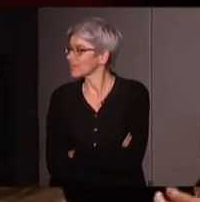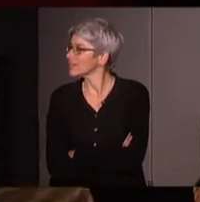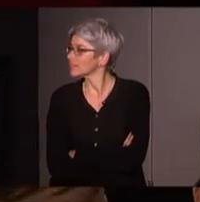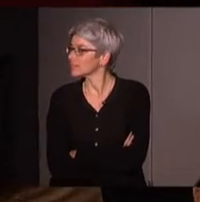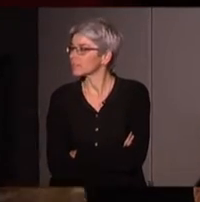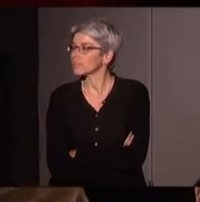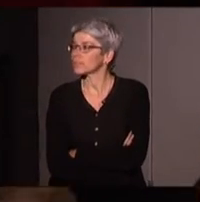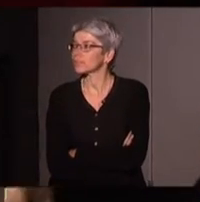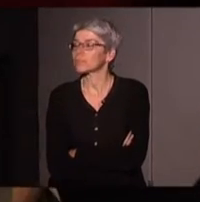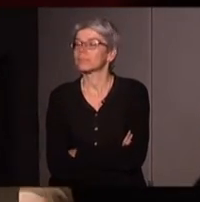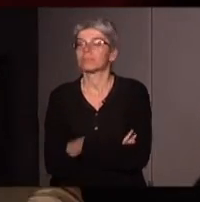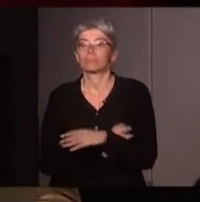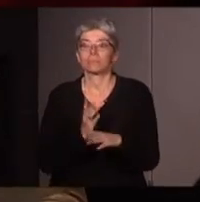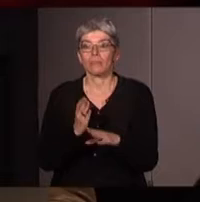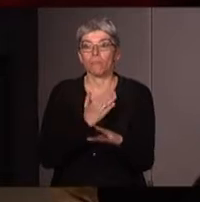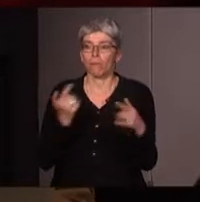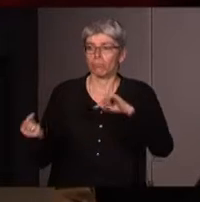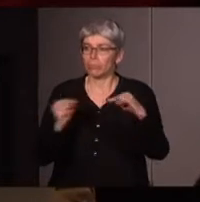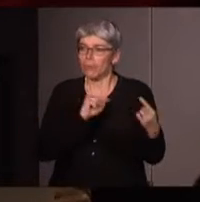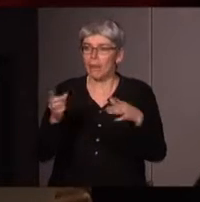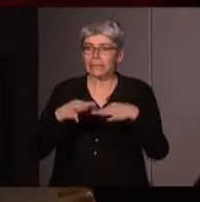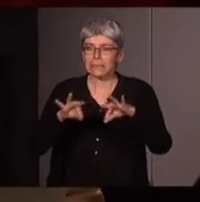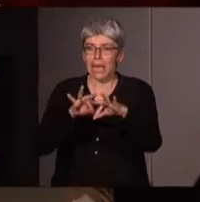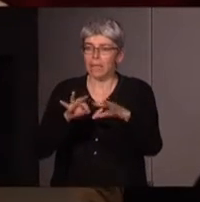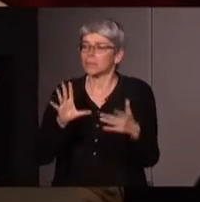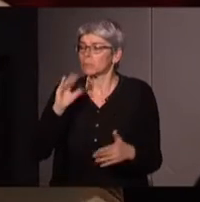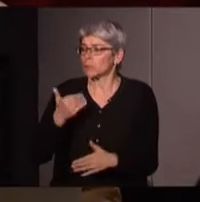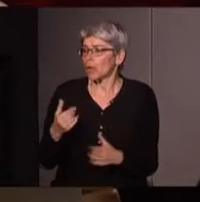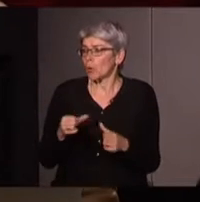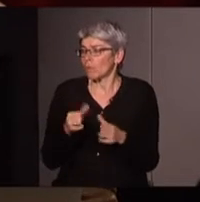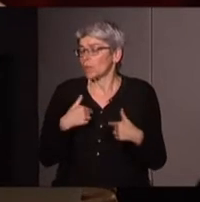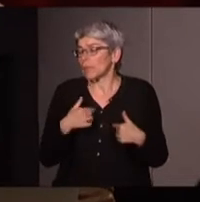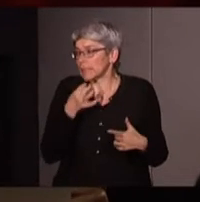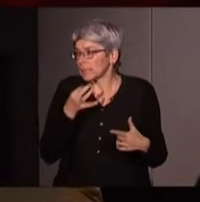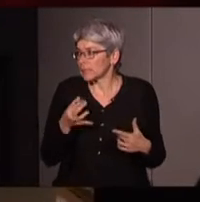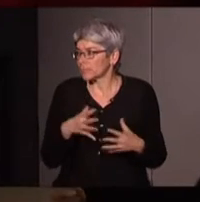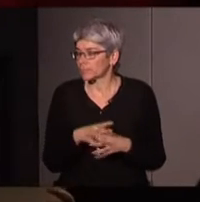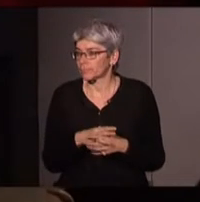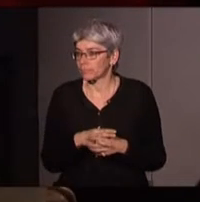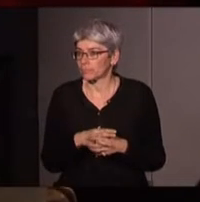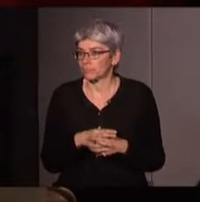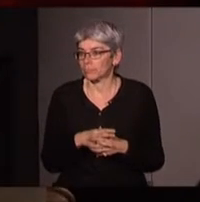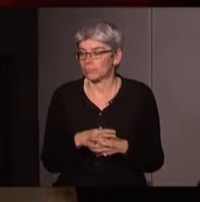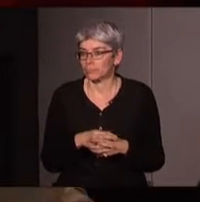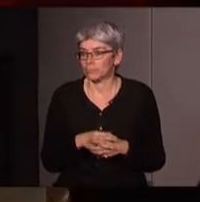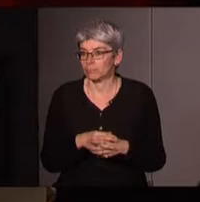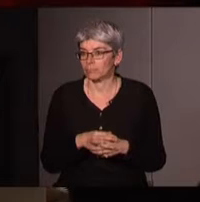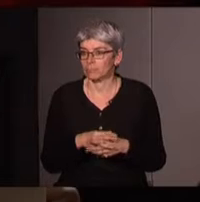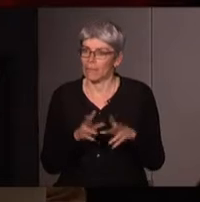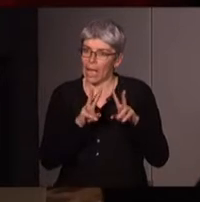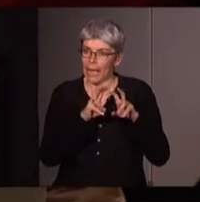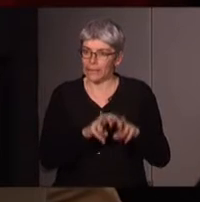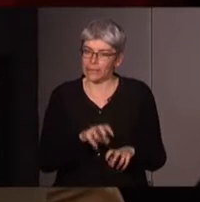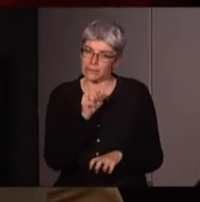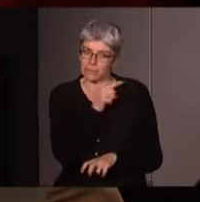Si je peux me permettre, avant de lancer le débat dans la salle, moi, je voulais dire ce que m'inspire un petit peu ce que l'analyse qu'en fait